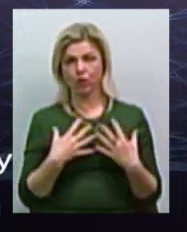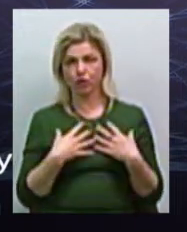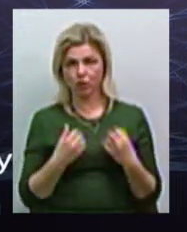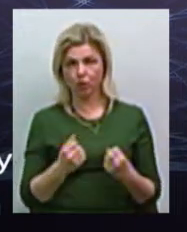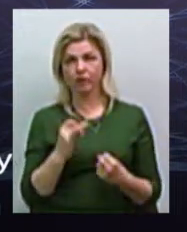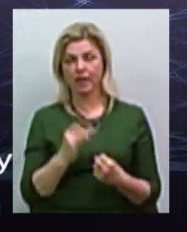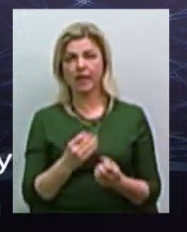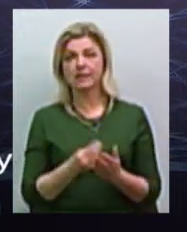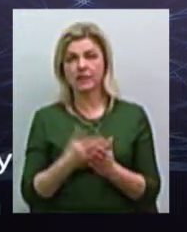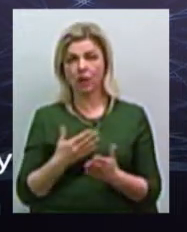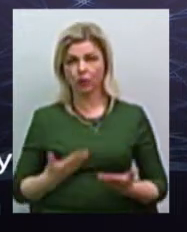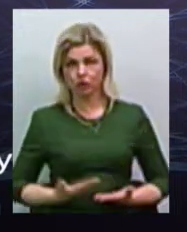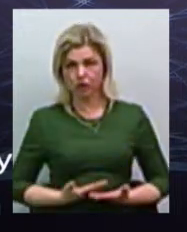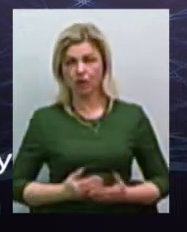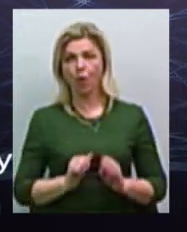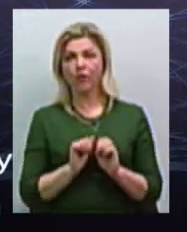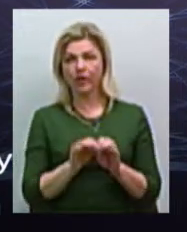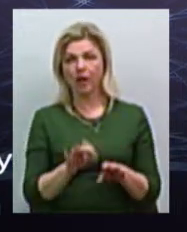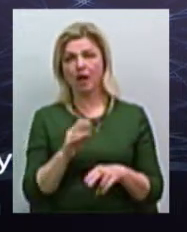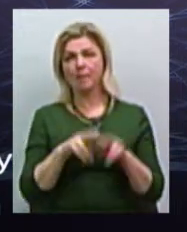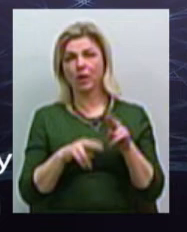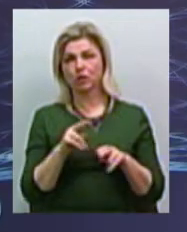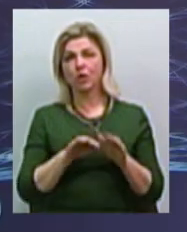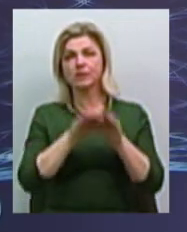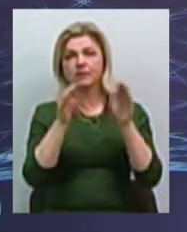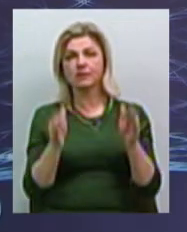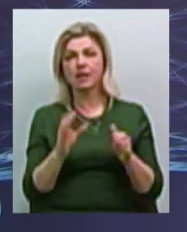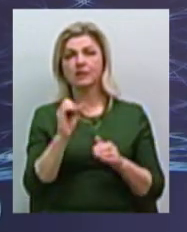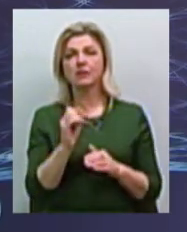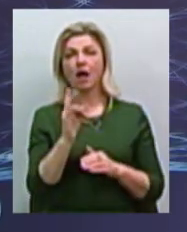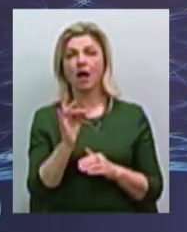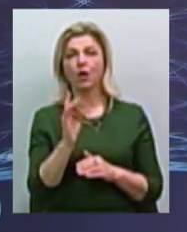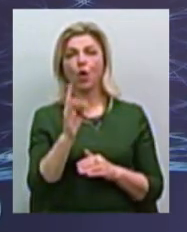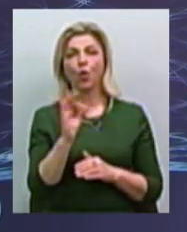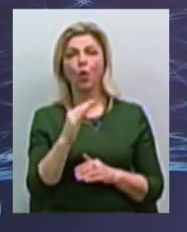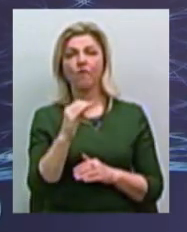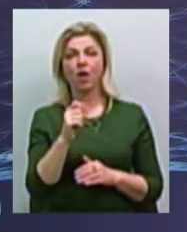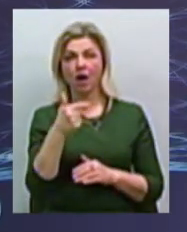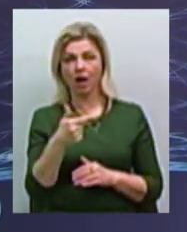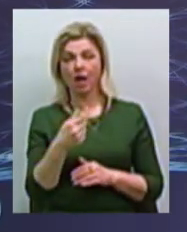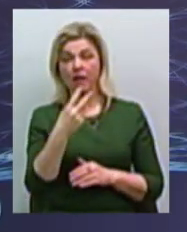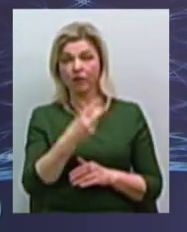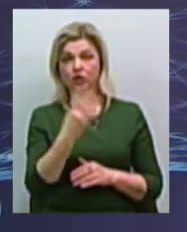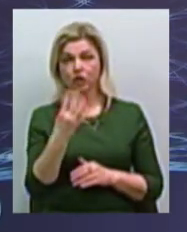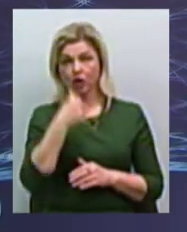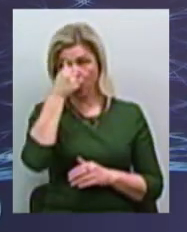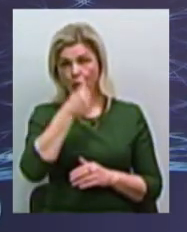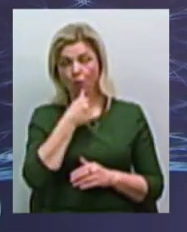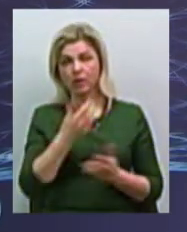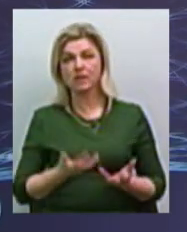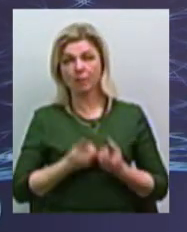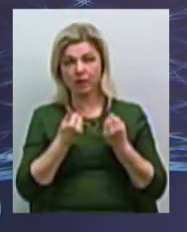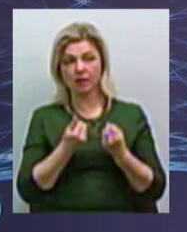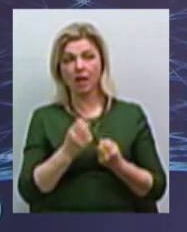ціне життя, віддали і зробили саркофад. Тим 24 роки спасли не тільки нашу